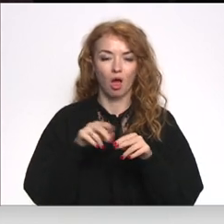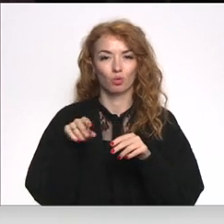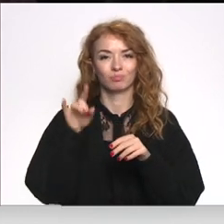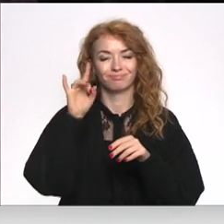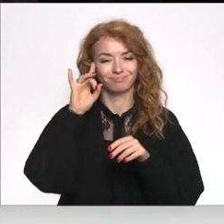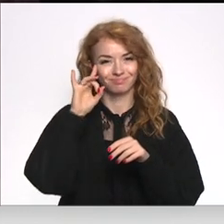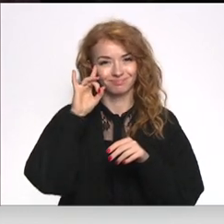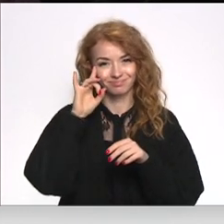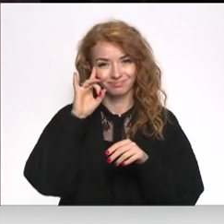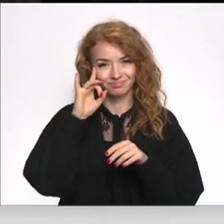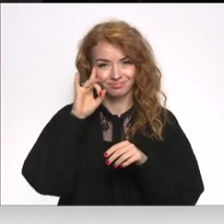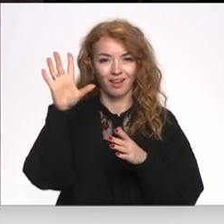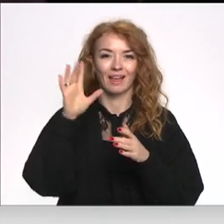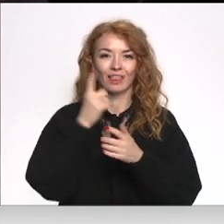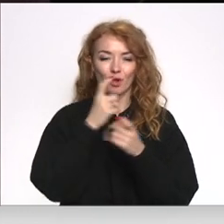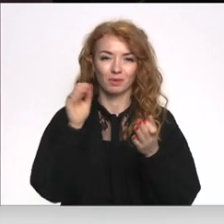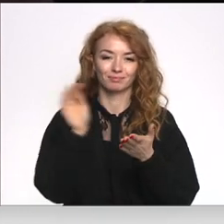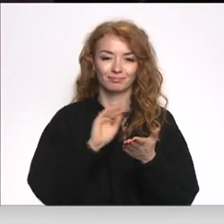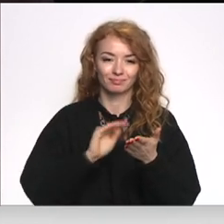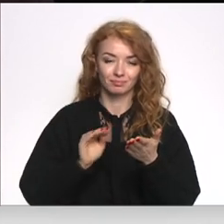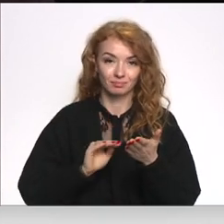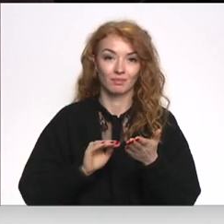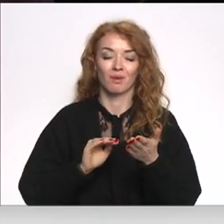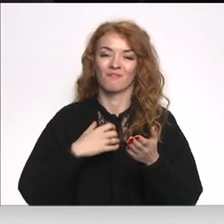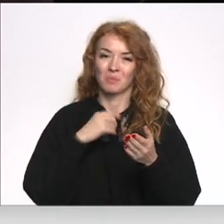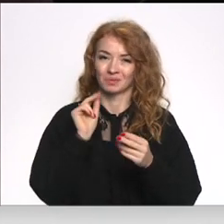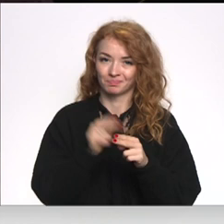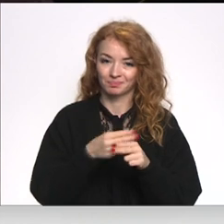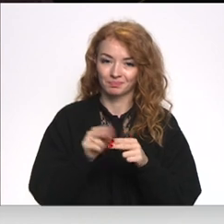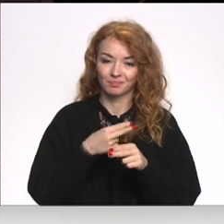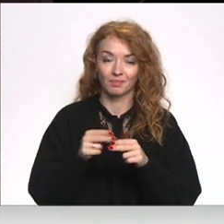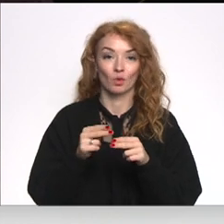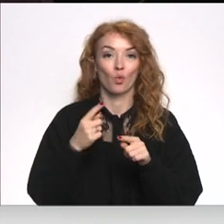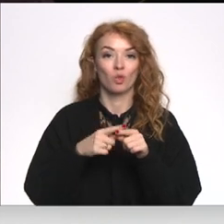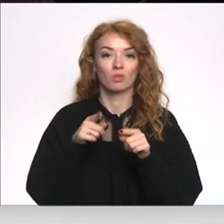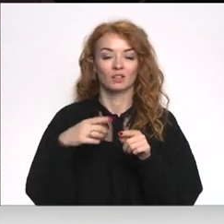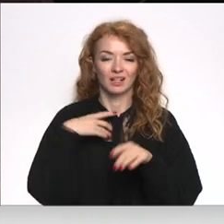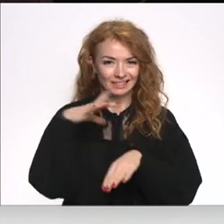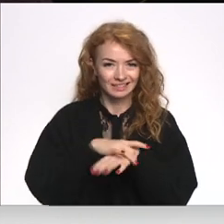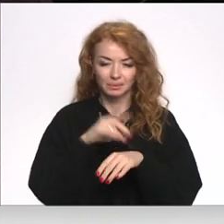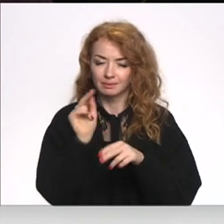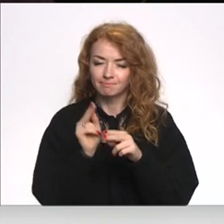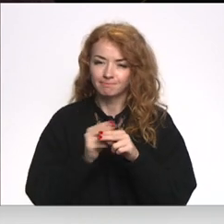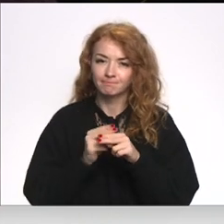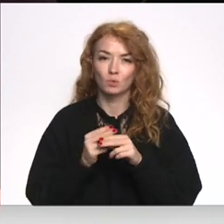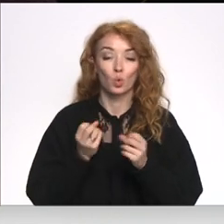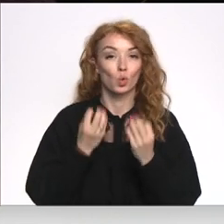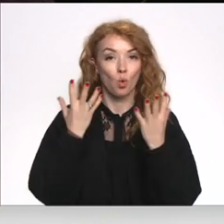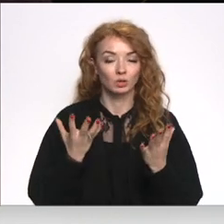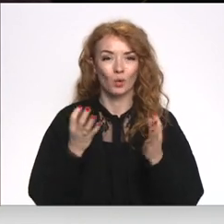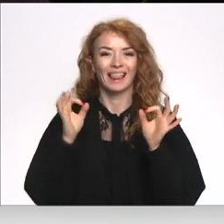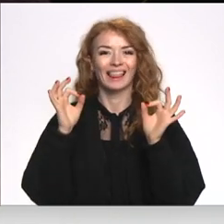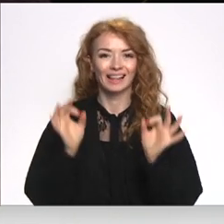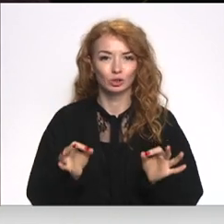tādas nonākušas līdz mums. Mēs tās izķeram un mēģinam noskaidrot to